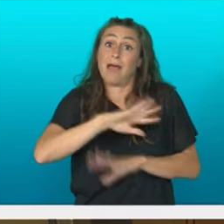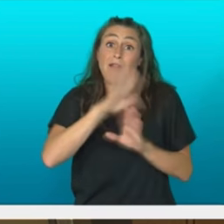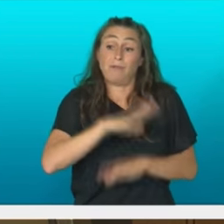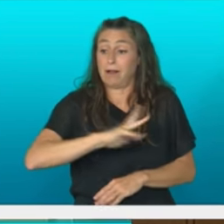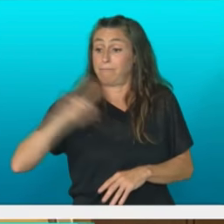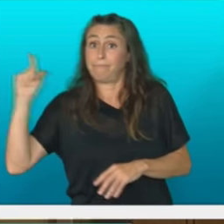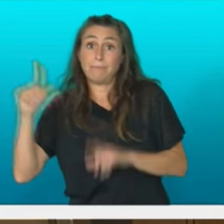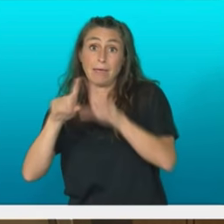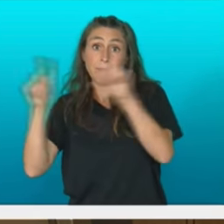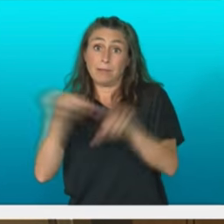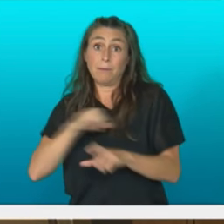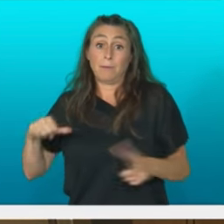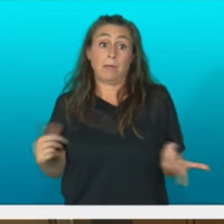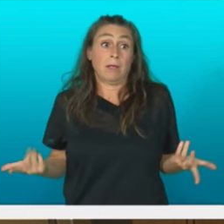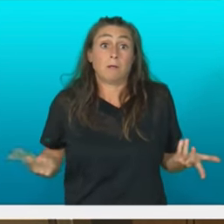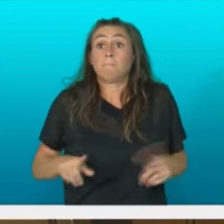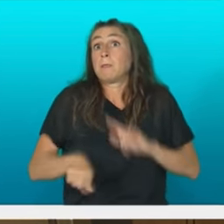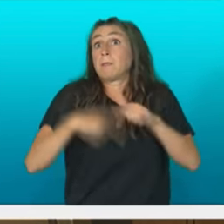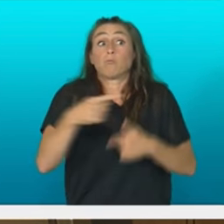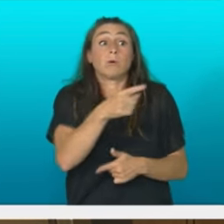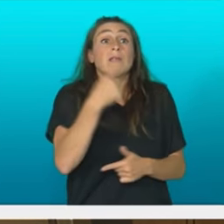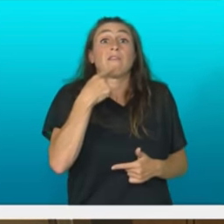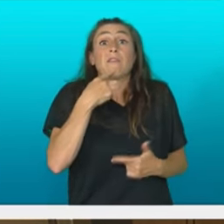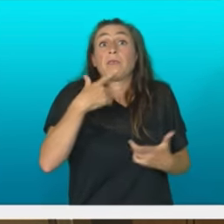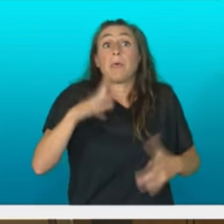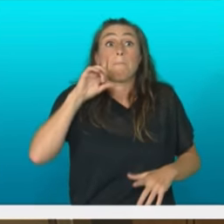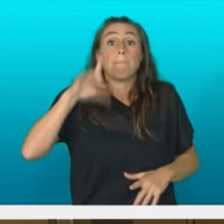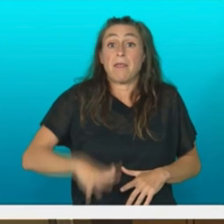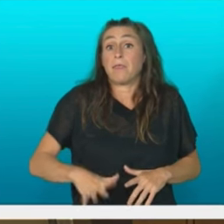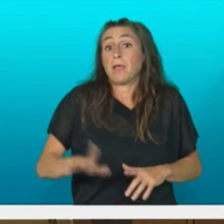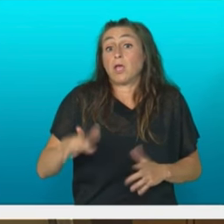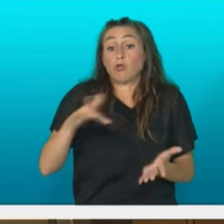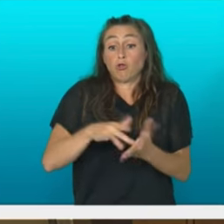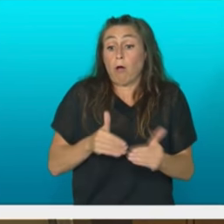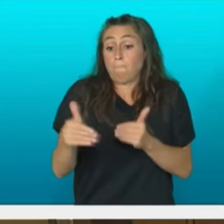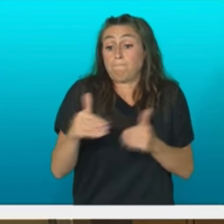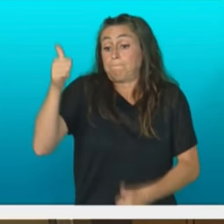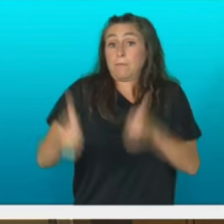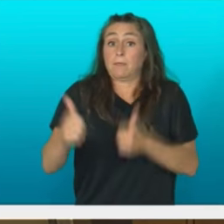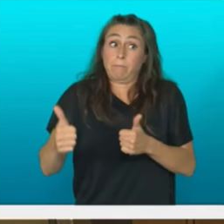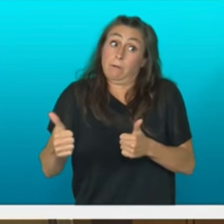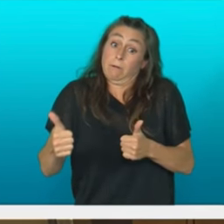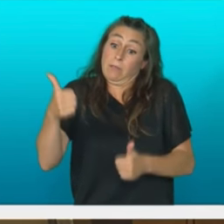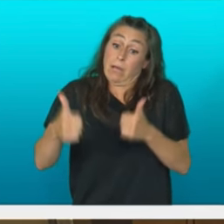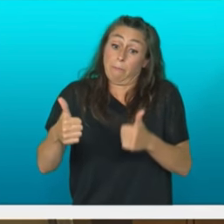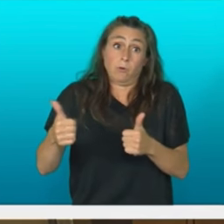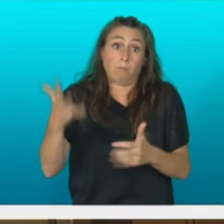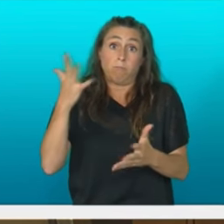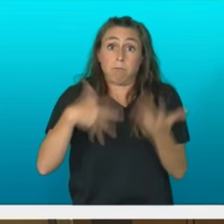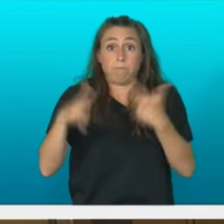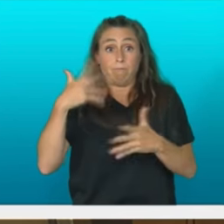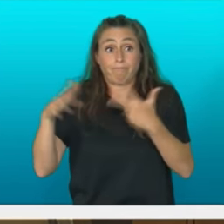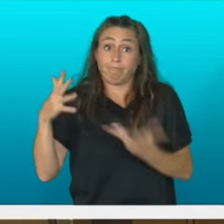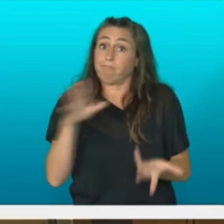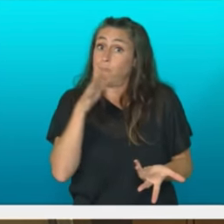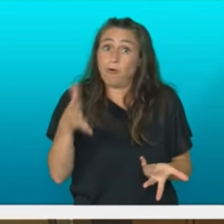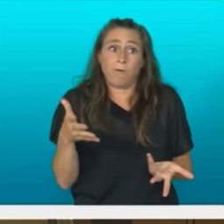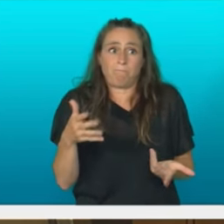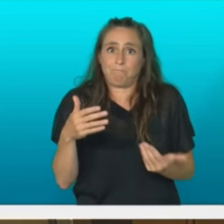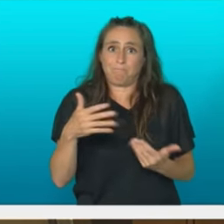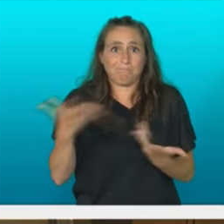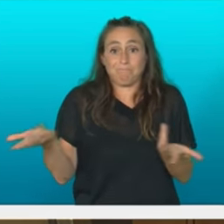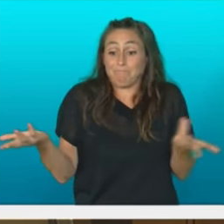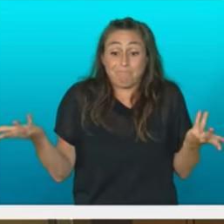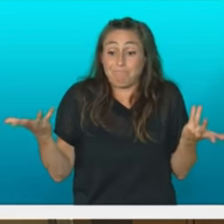zarete haitzakian txampionzean baina hau argi eta garbi aurre ikusi iziteken eta gertatu den gauza bata